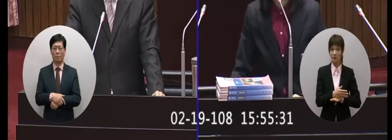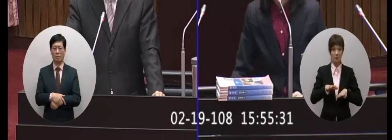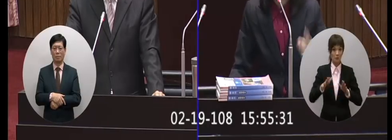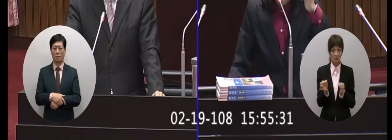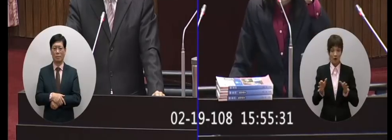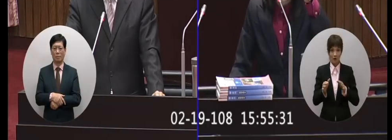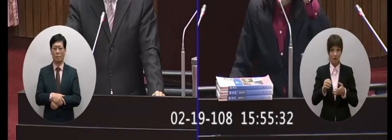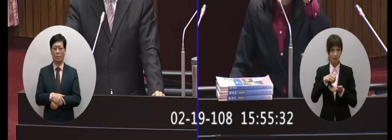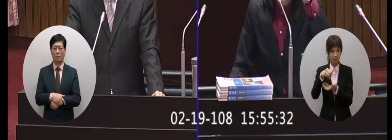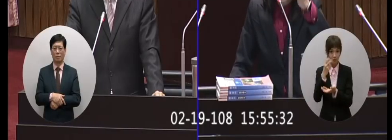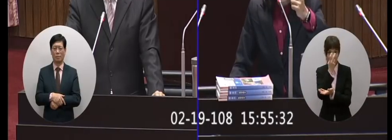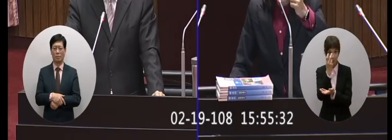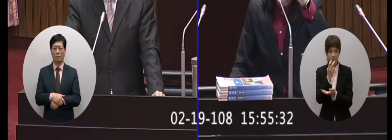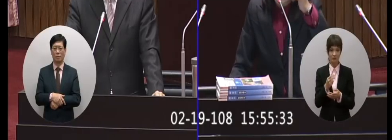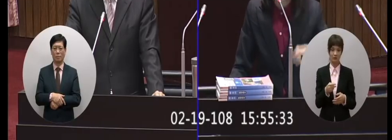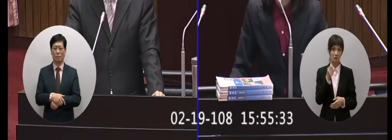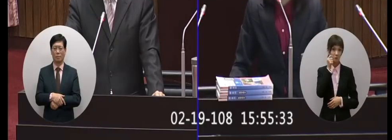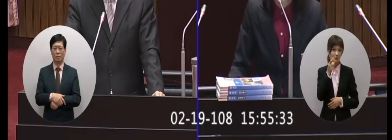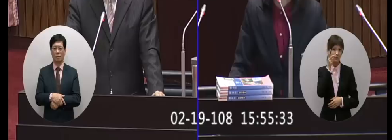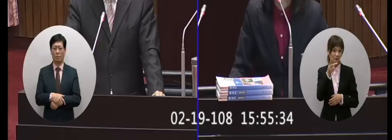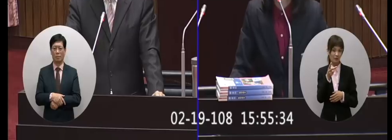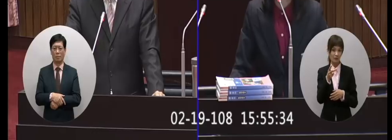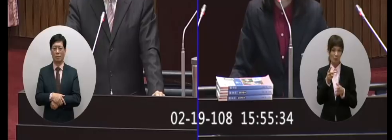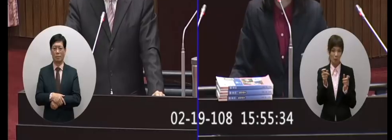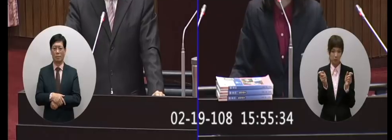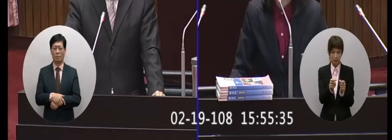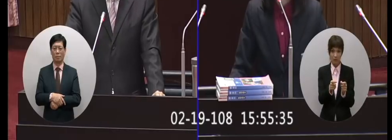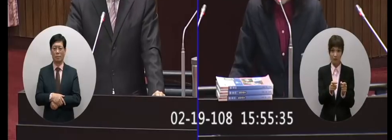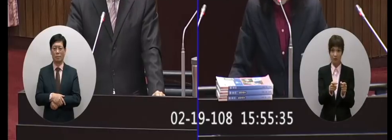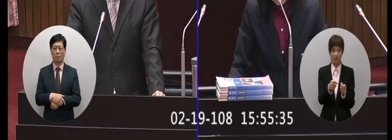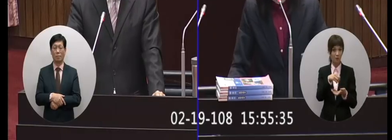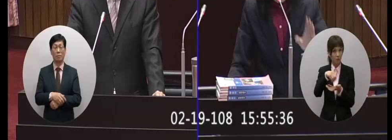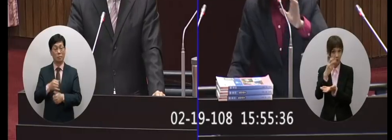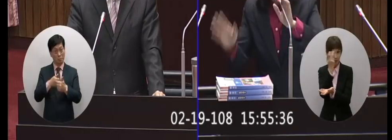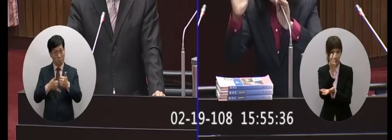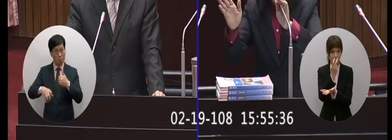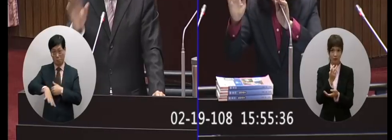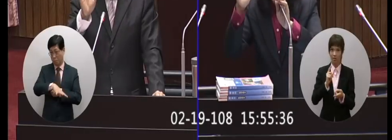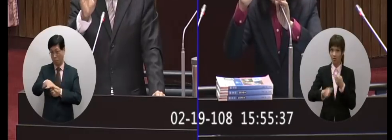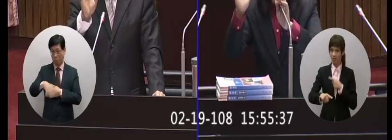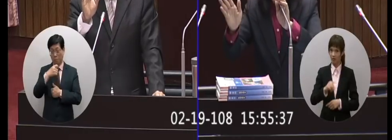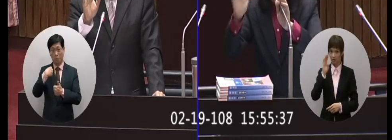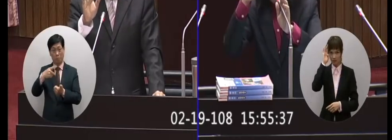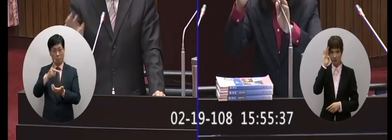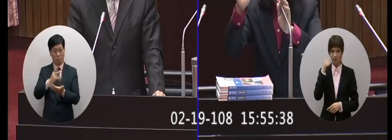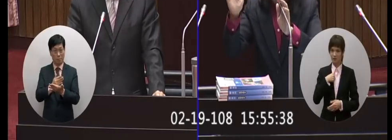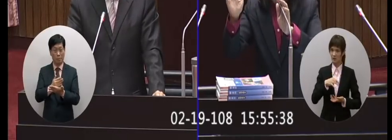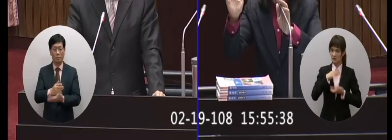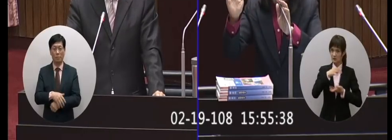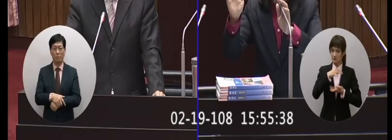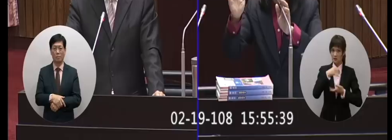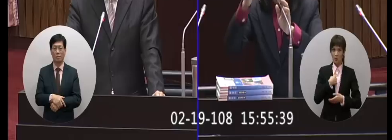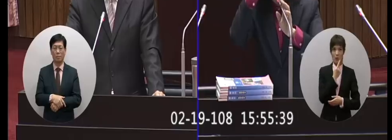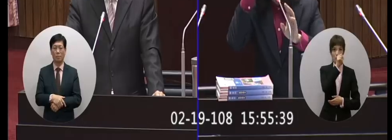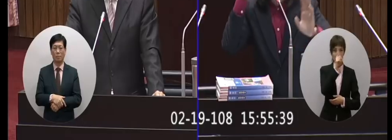審只給不到一個月兩個月的時間耶所有教科真的非常擔憂不只我